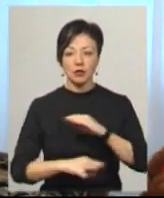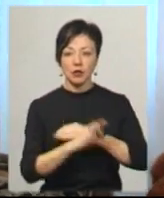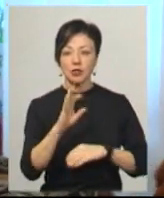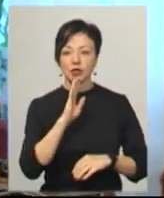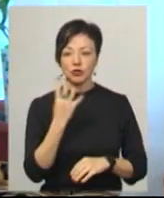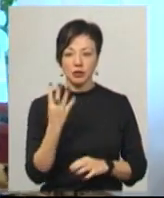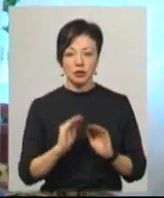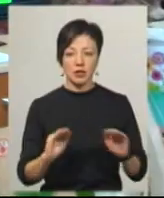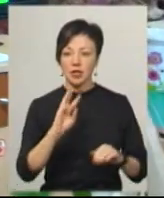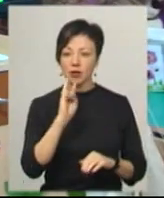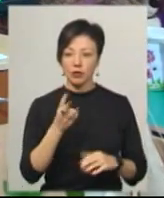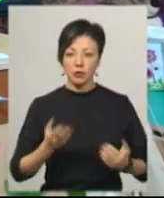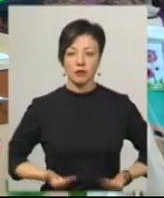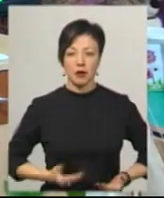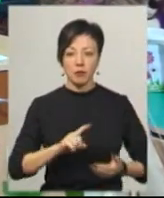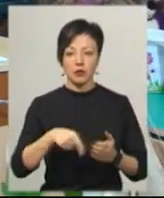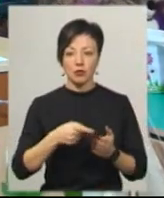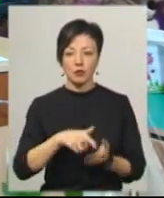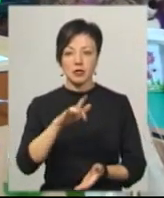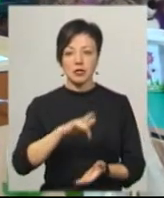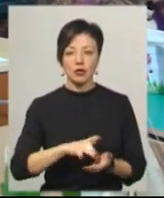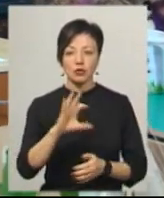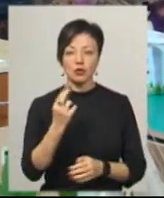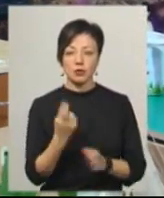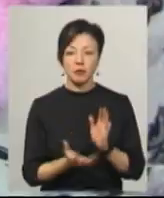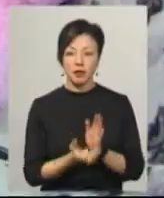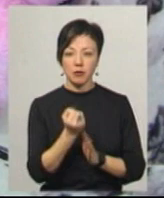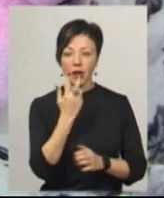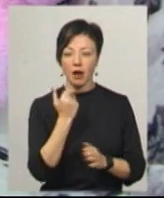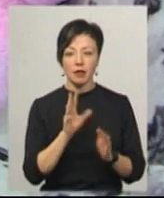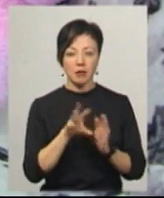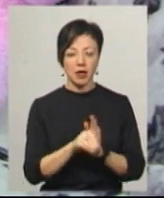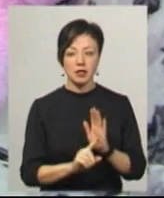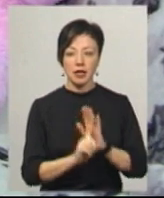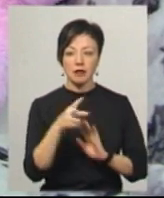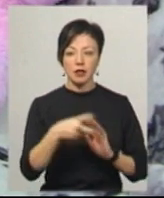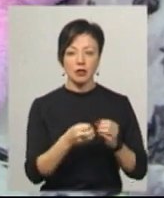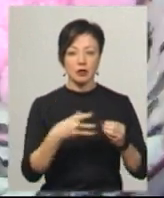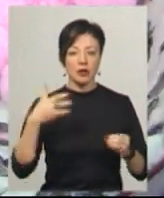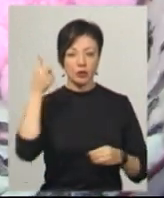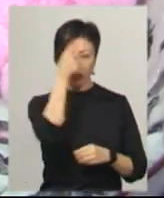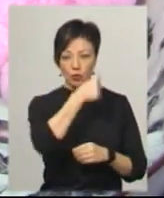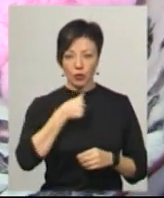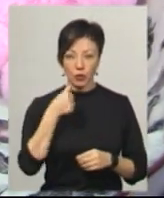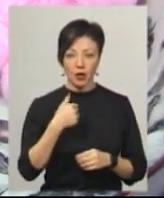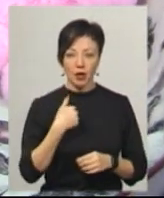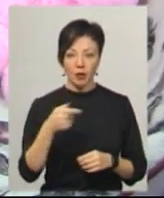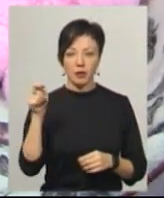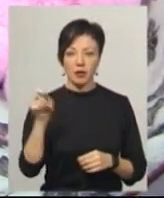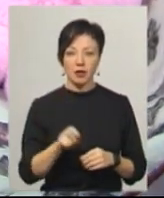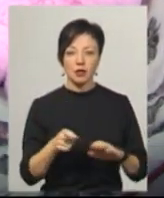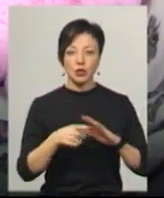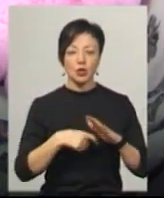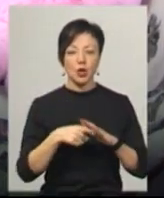чотирма дітьми, три роки проживає у Хмельницькому міському центрі соціальної підтримки та адаптації з 2015 року. Я приїхала з